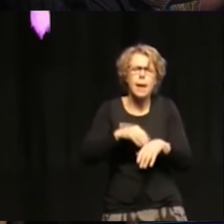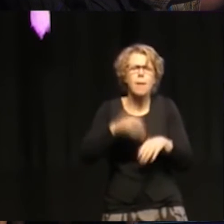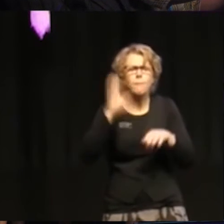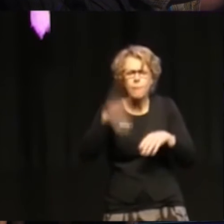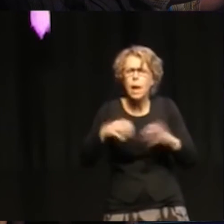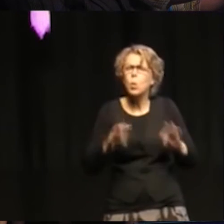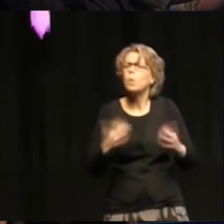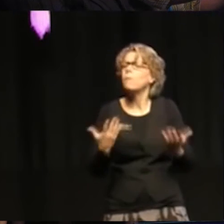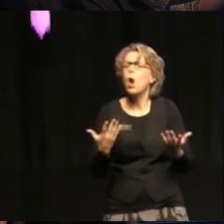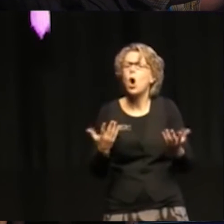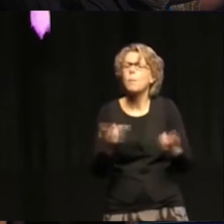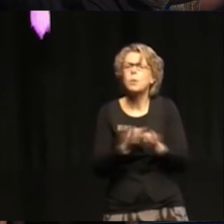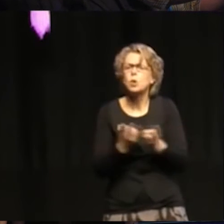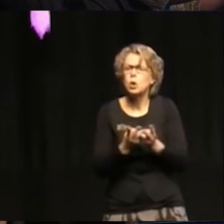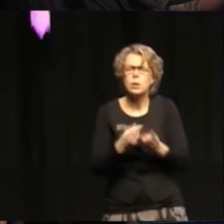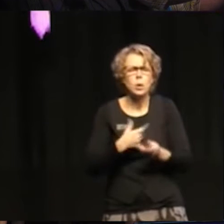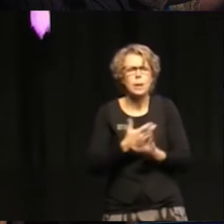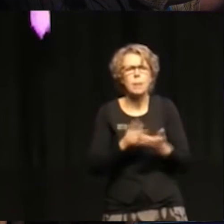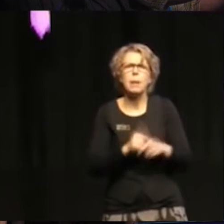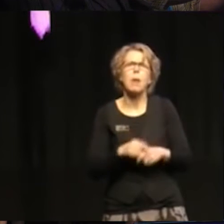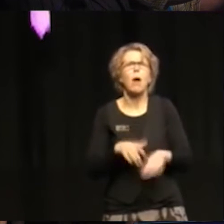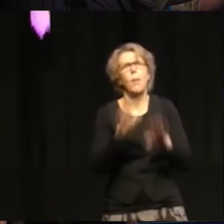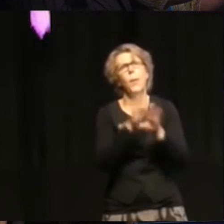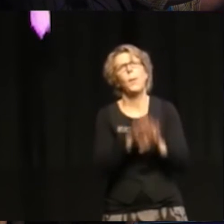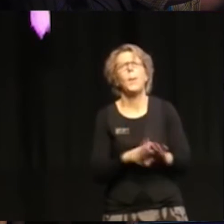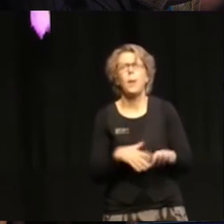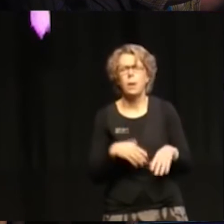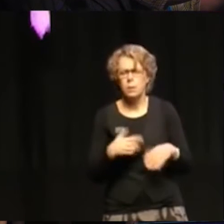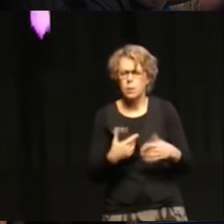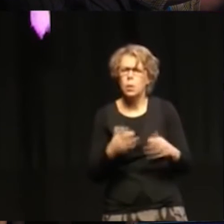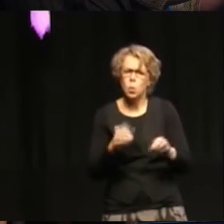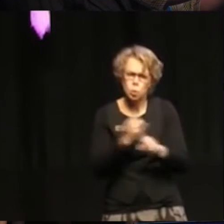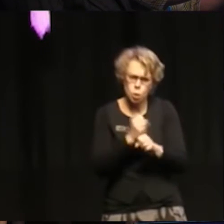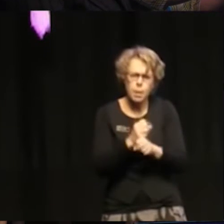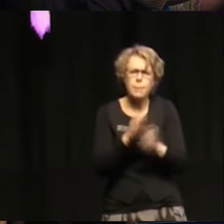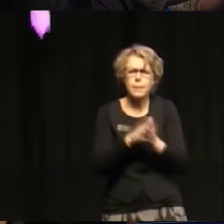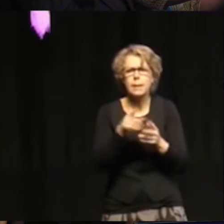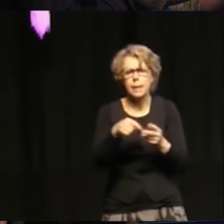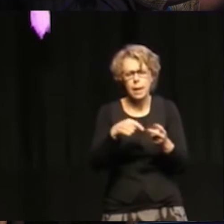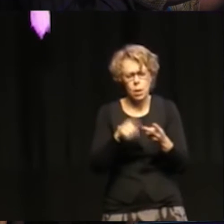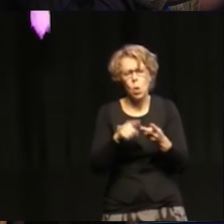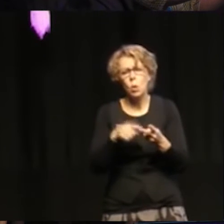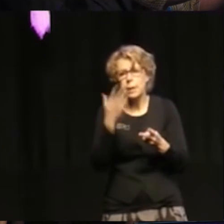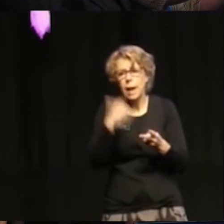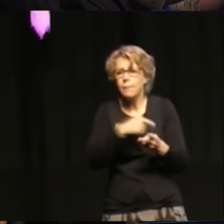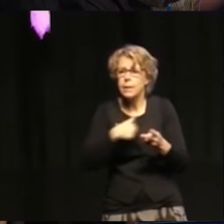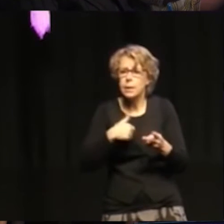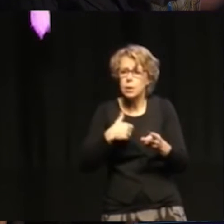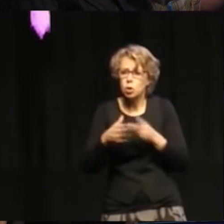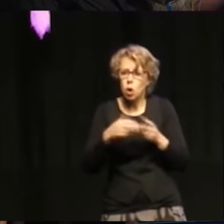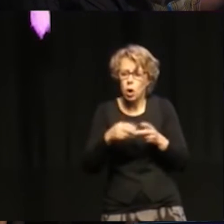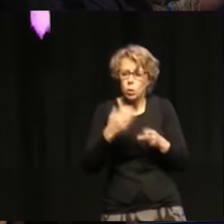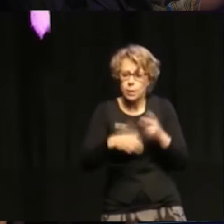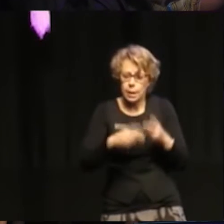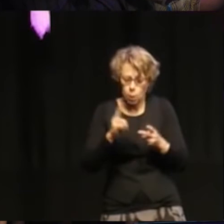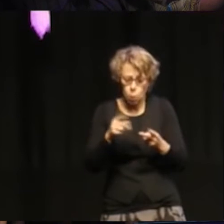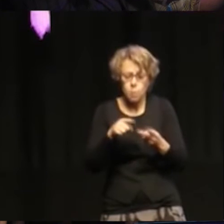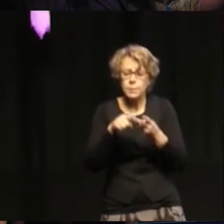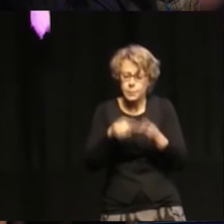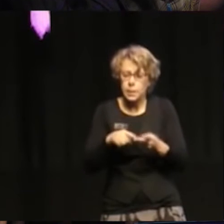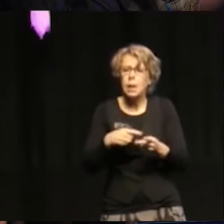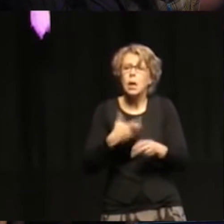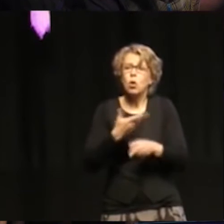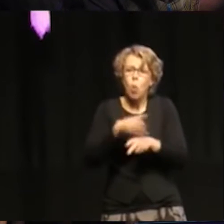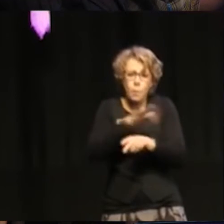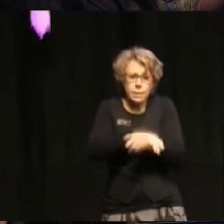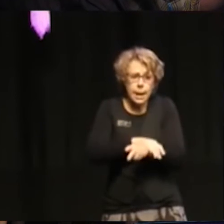är någonting mycket diffust. Hur arbetar man med det och kan man göra någonting redan nu och det andra är ju då den kompetens som behövs för